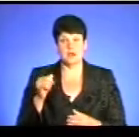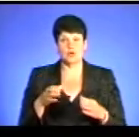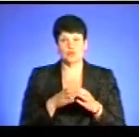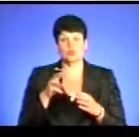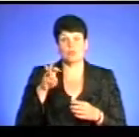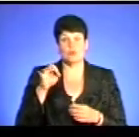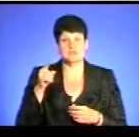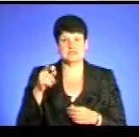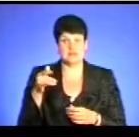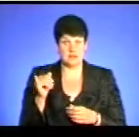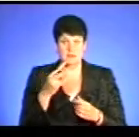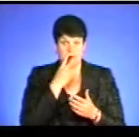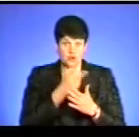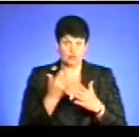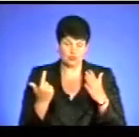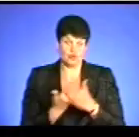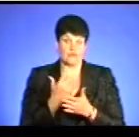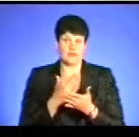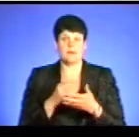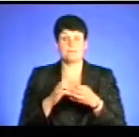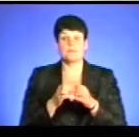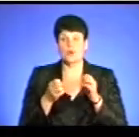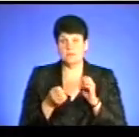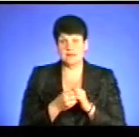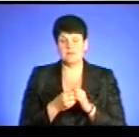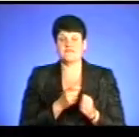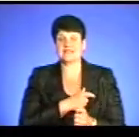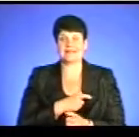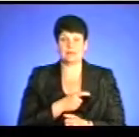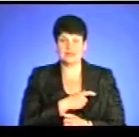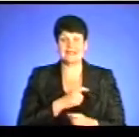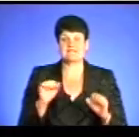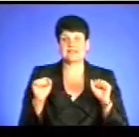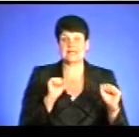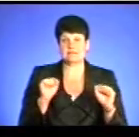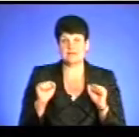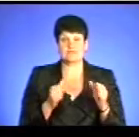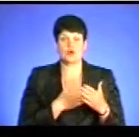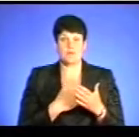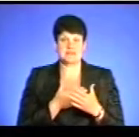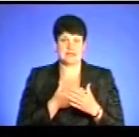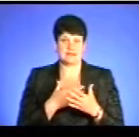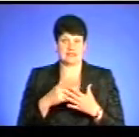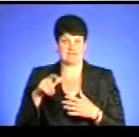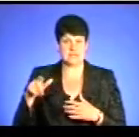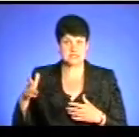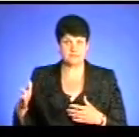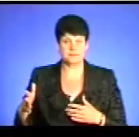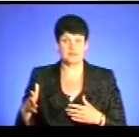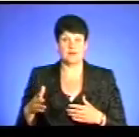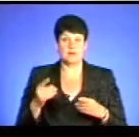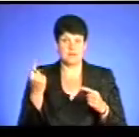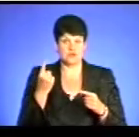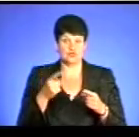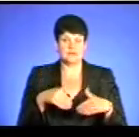«Мозгій». І знову ми бачимо, що є застереження як від депутатів, від керівництва, так і від громадських активістів. Ну, напевно, перше, надам